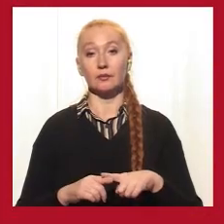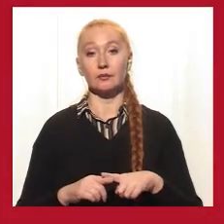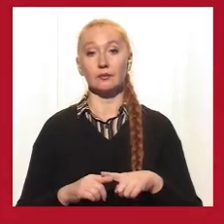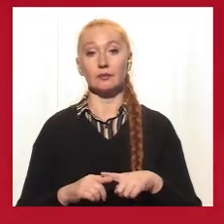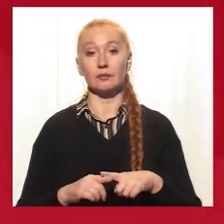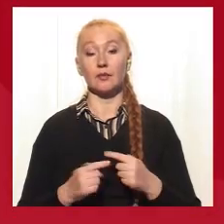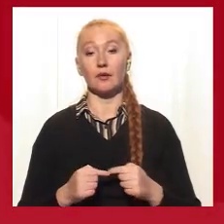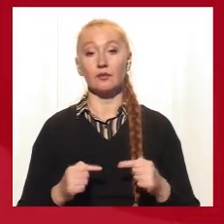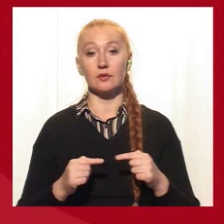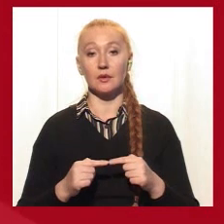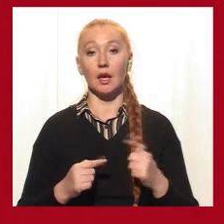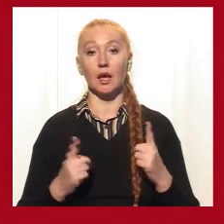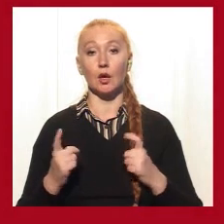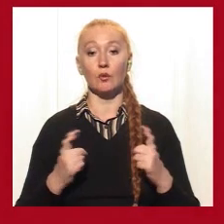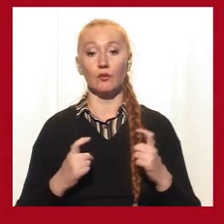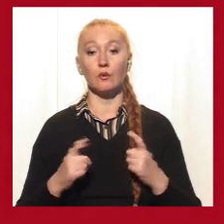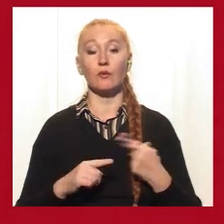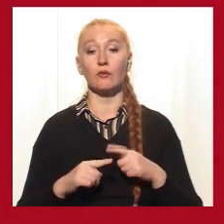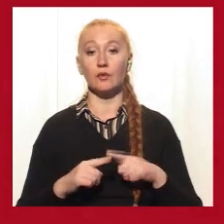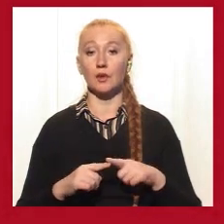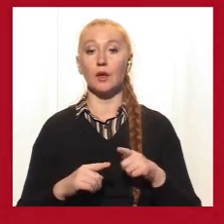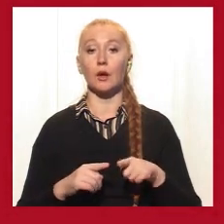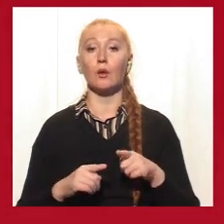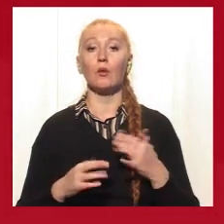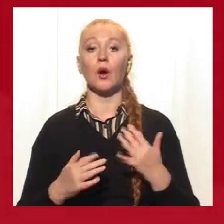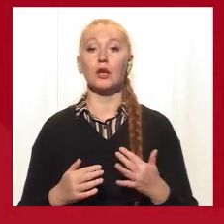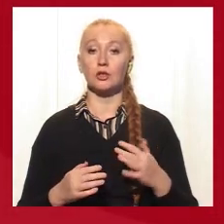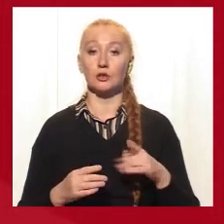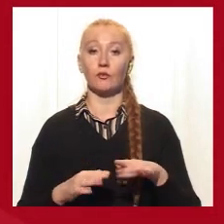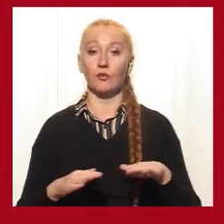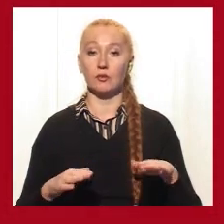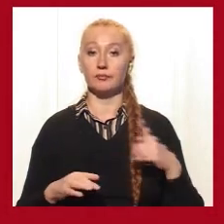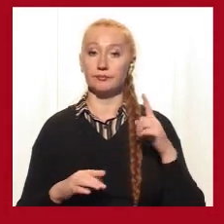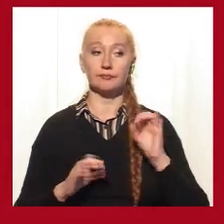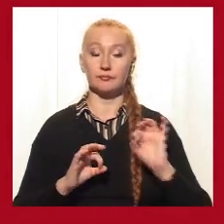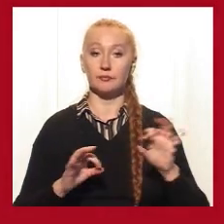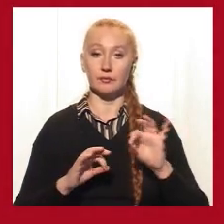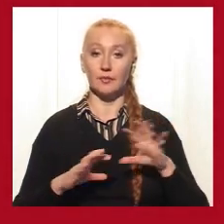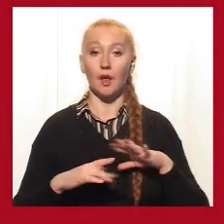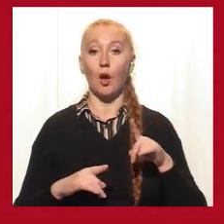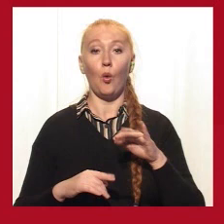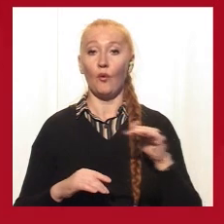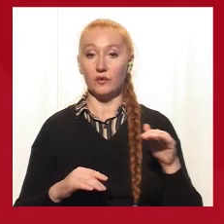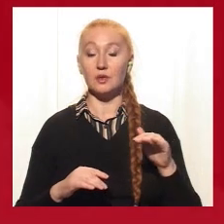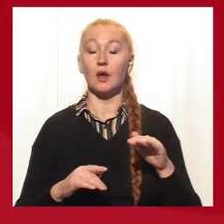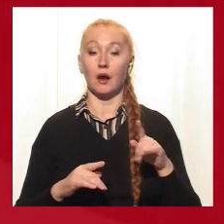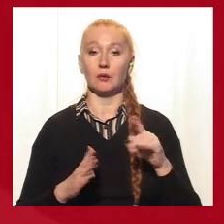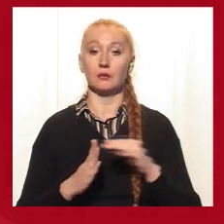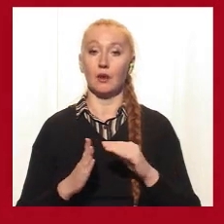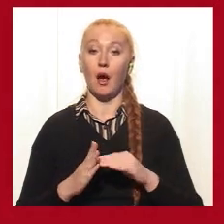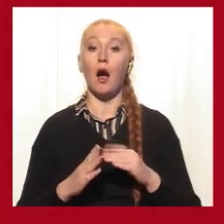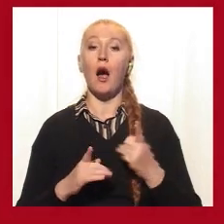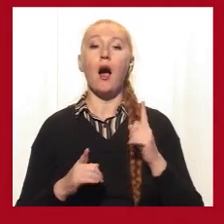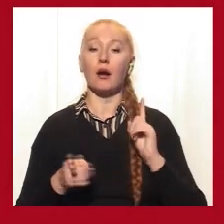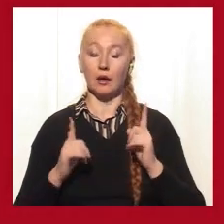Тобто, відповідно, інформація о такому количестві дітей не була донесена. Але це офіціальні дані. А, по-видимому, цифри